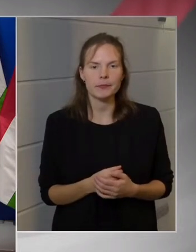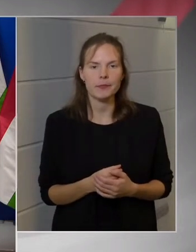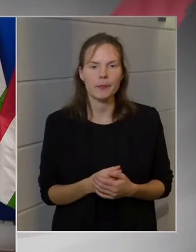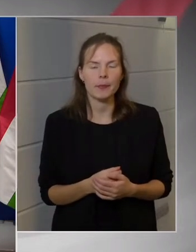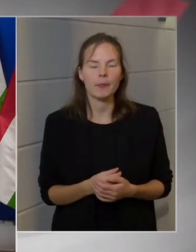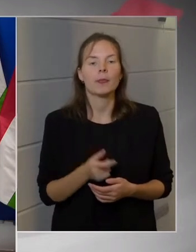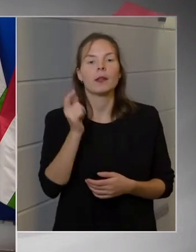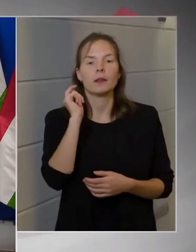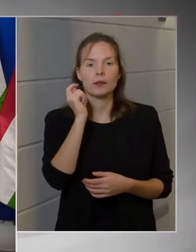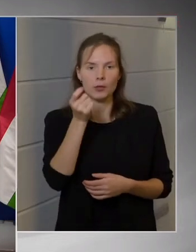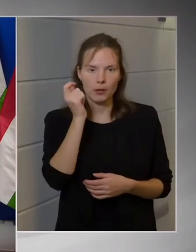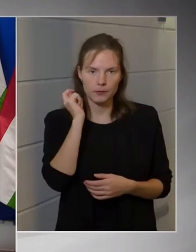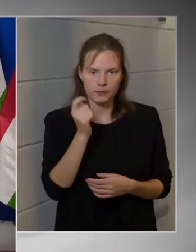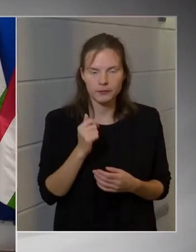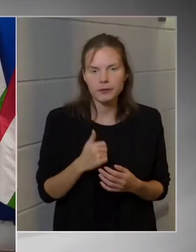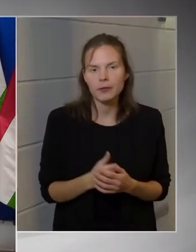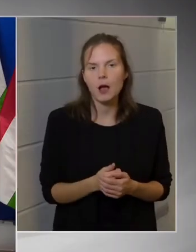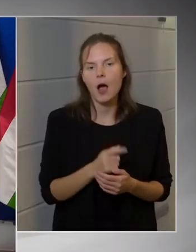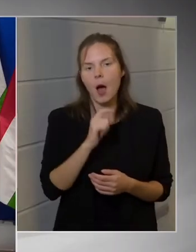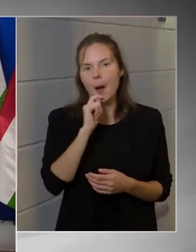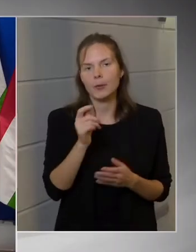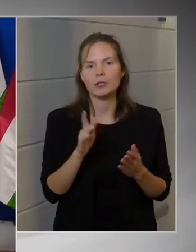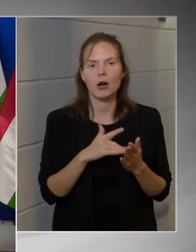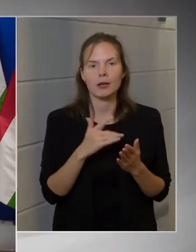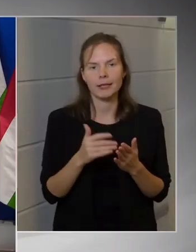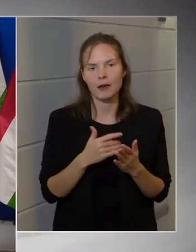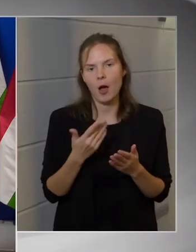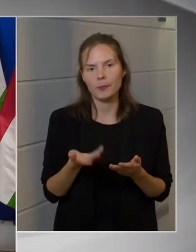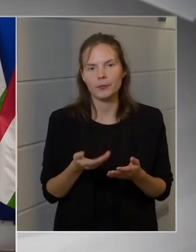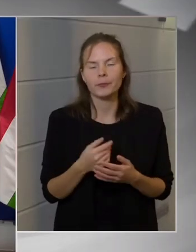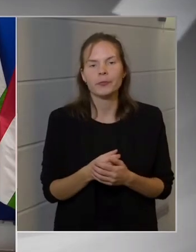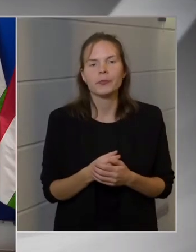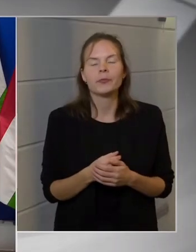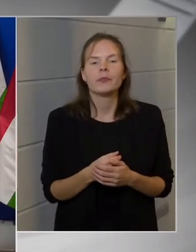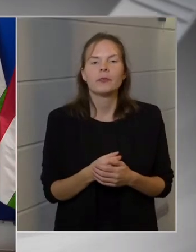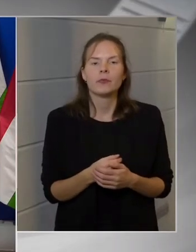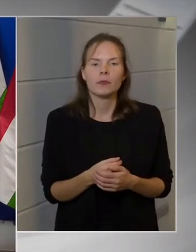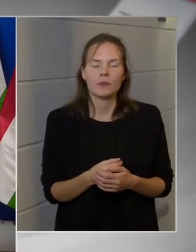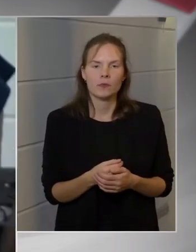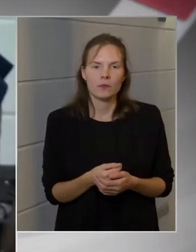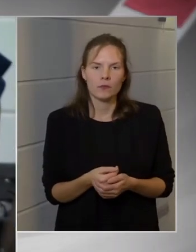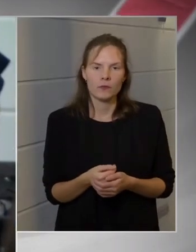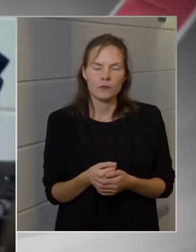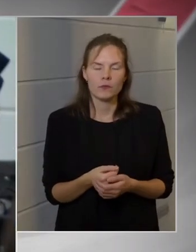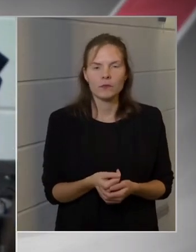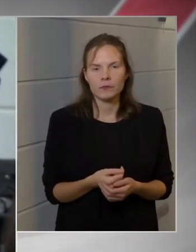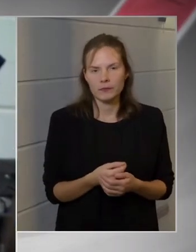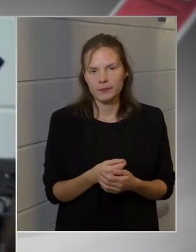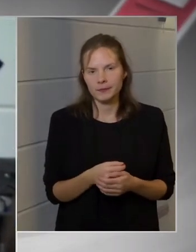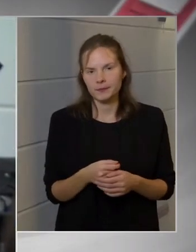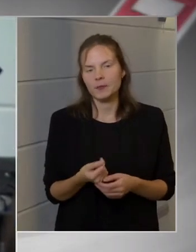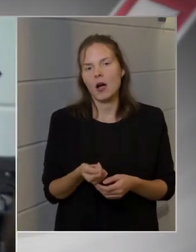Egy napot kívánok, Sütő Nagy Zsúvott Magyar Hírlap. A remélt 7%-os gazdasági növekedést